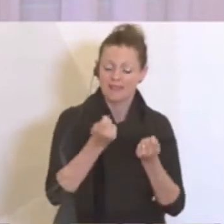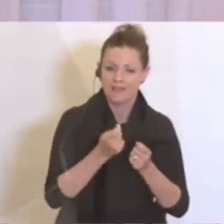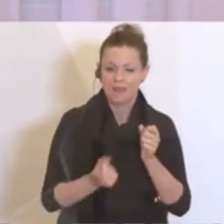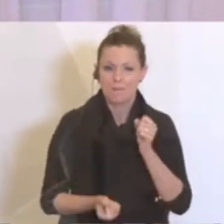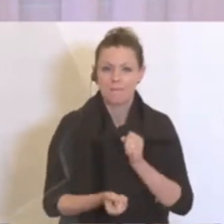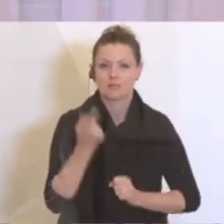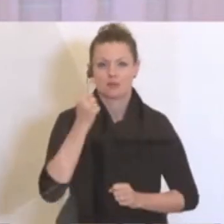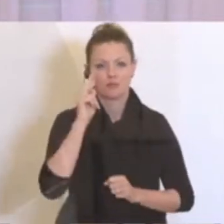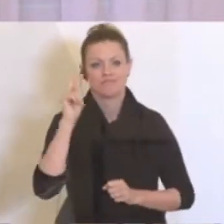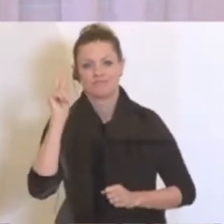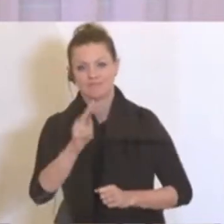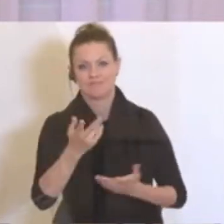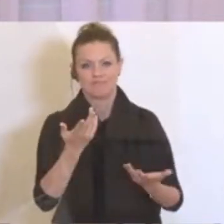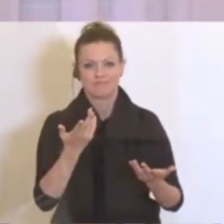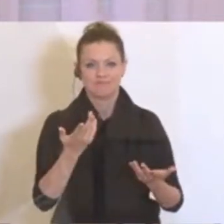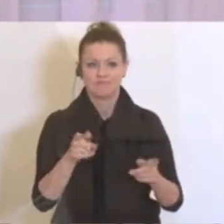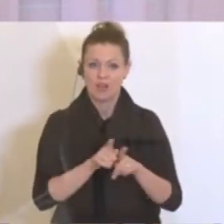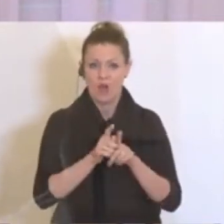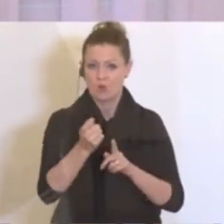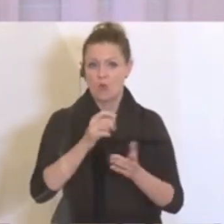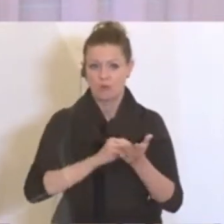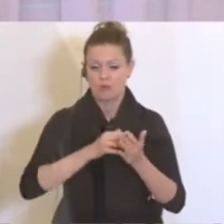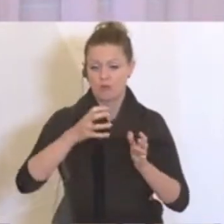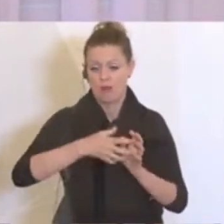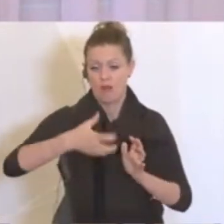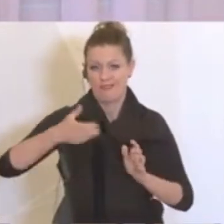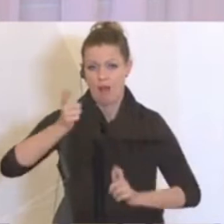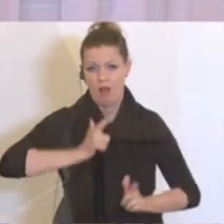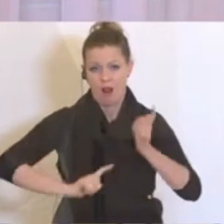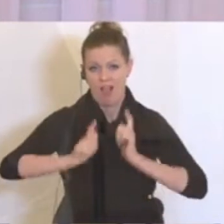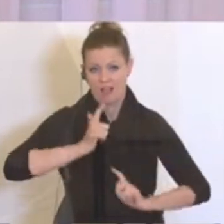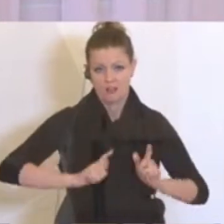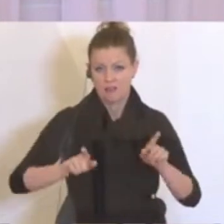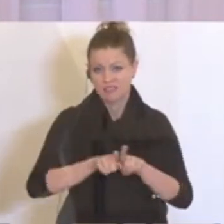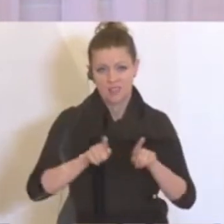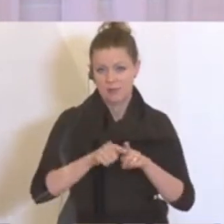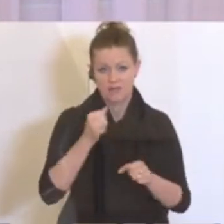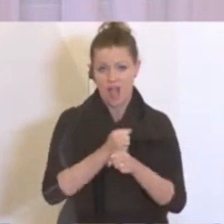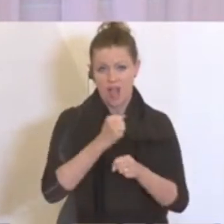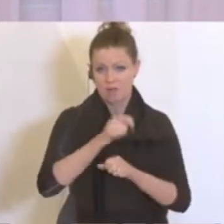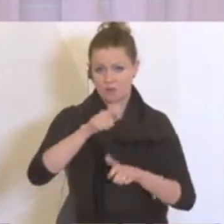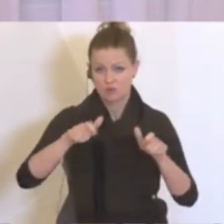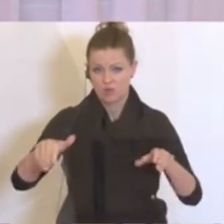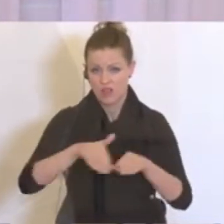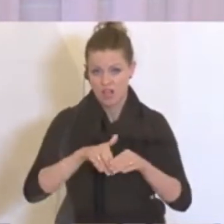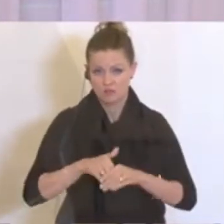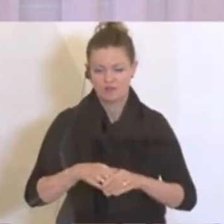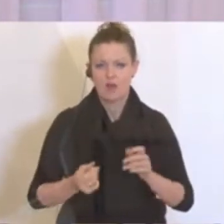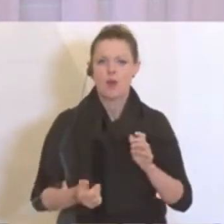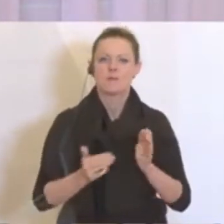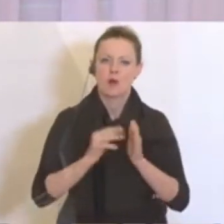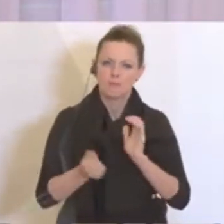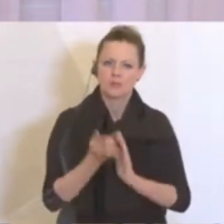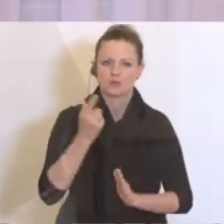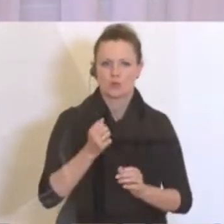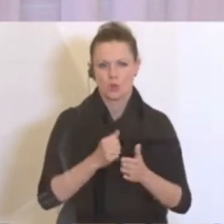weil sie noch immer leiden und eine Zeit lang leiden werden, und das werden die Arbeitnehmerinnen und Arbeitnehmer dort auch sein, auch eine besondere Perspektive und eine besondere Unterstützung